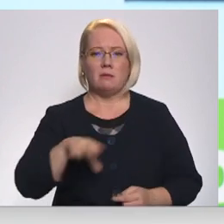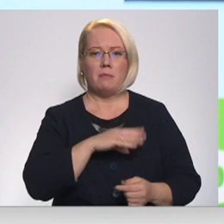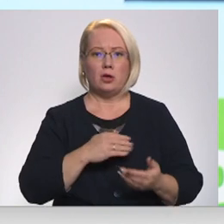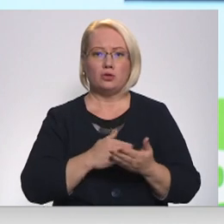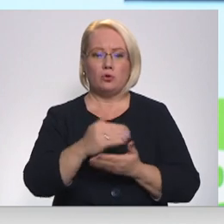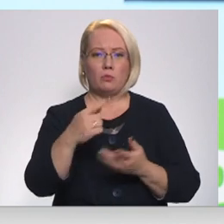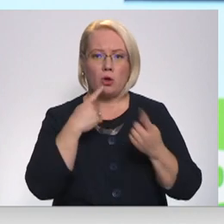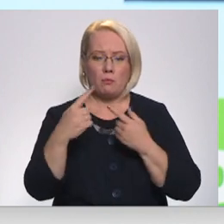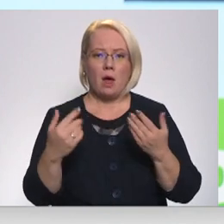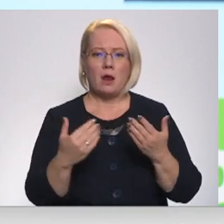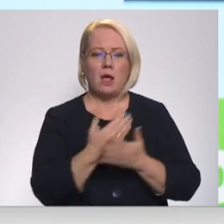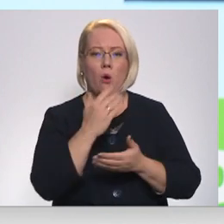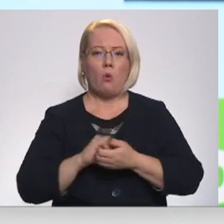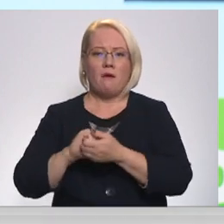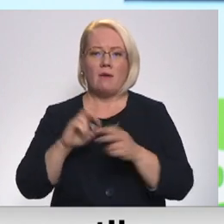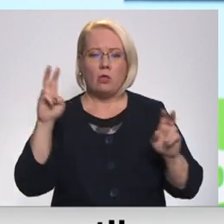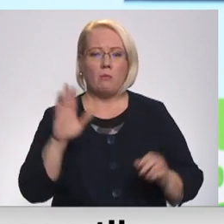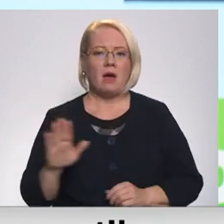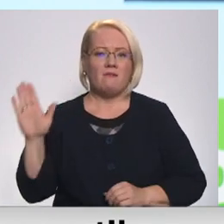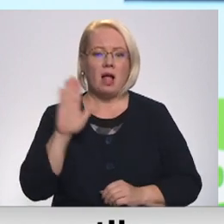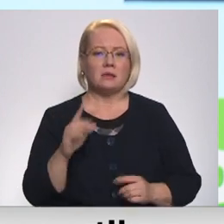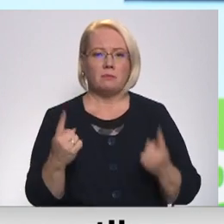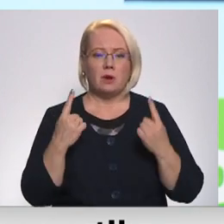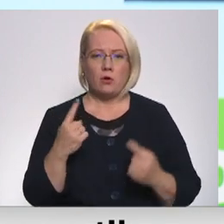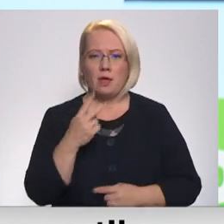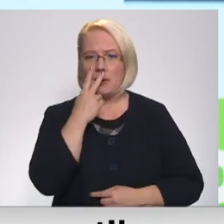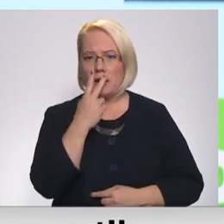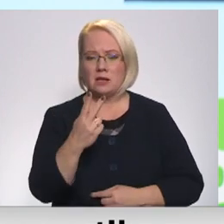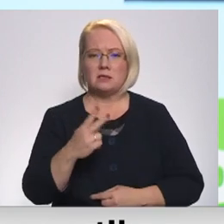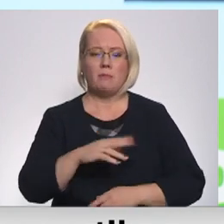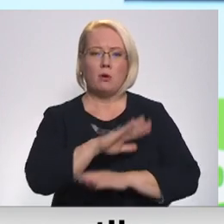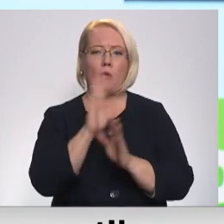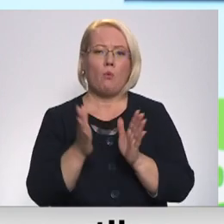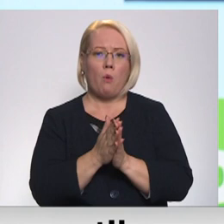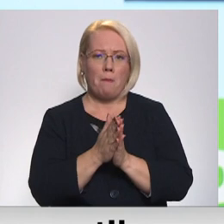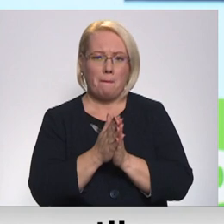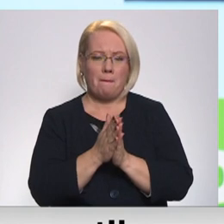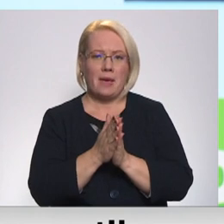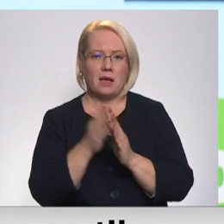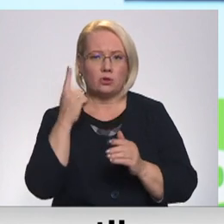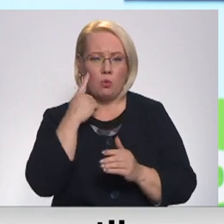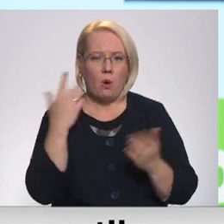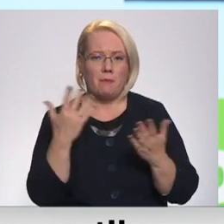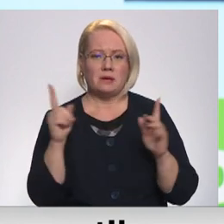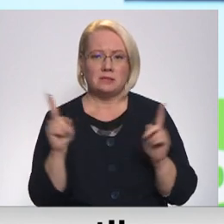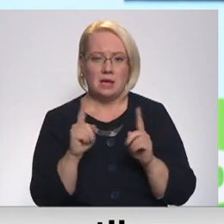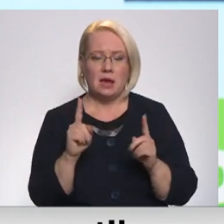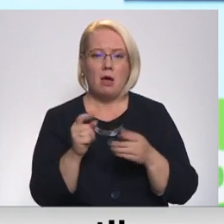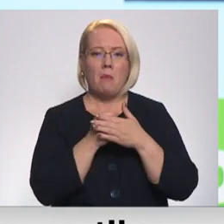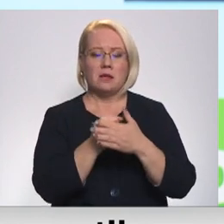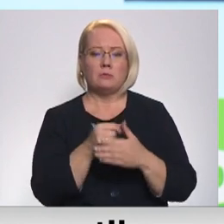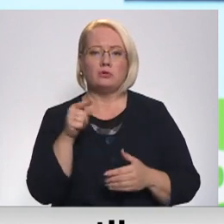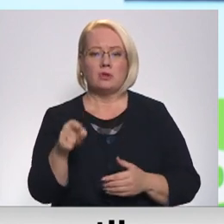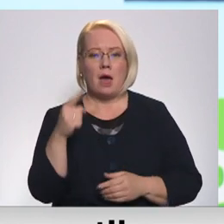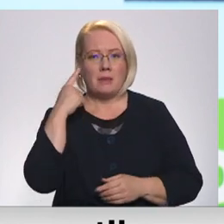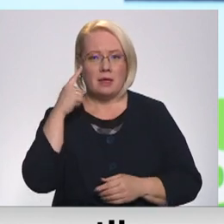vienotību par valstiskajām prioritātēm. Mēs redzam ļoti daudz kopsaucējus, attiecīgi balstoties šiem idejām, kuras